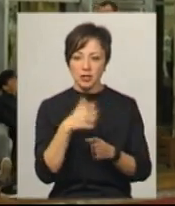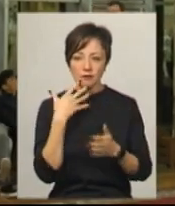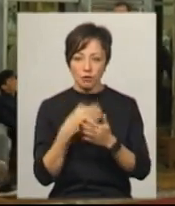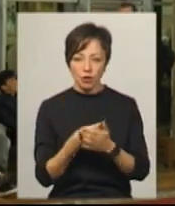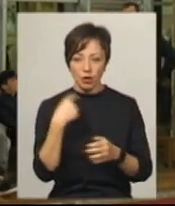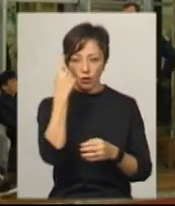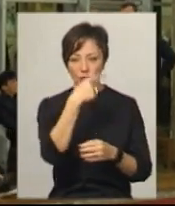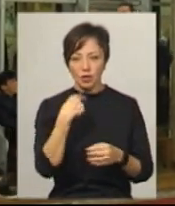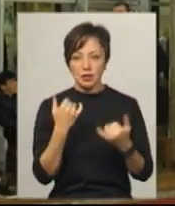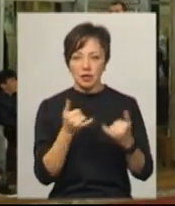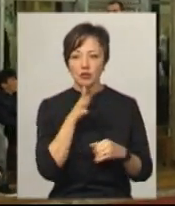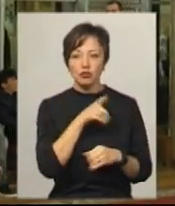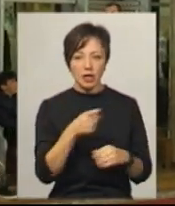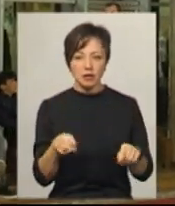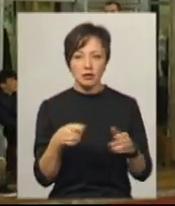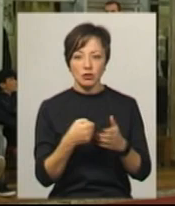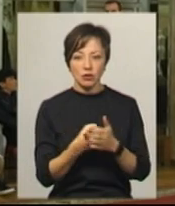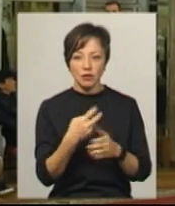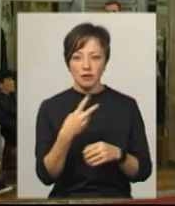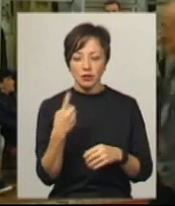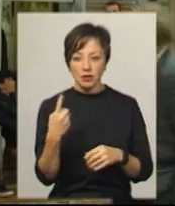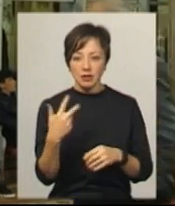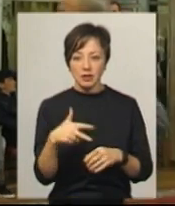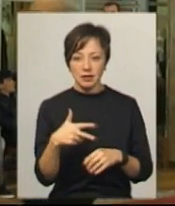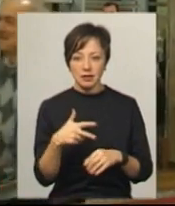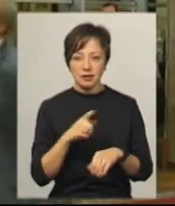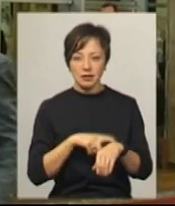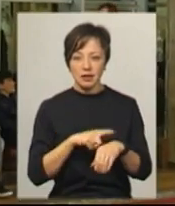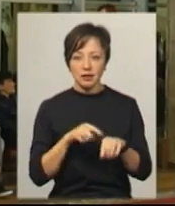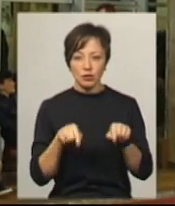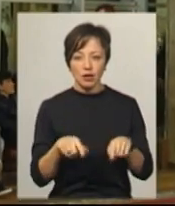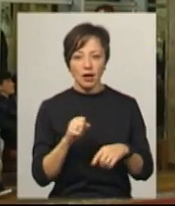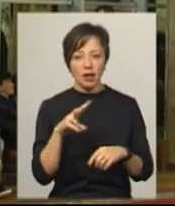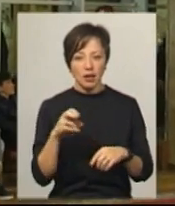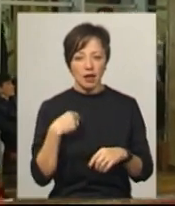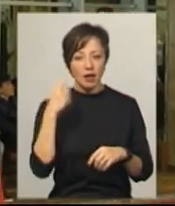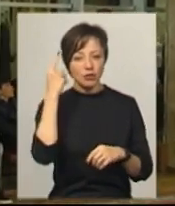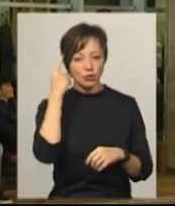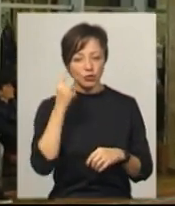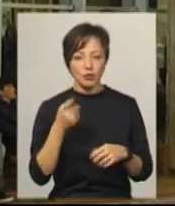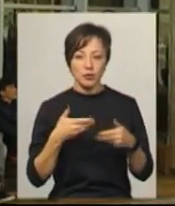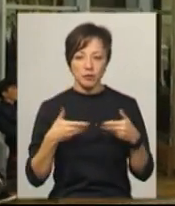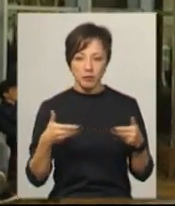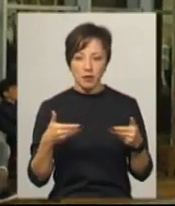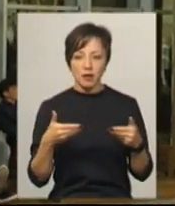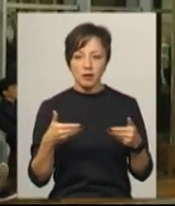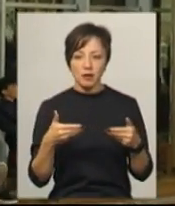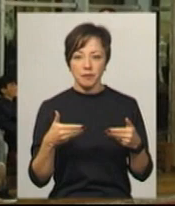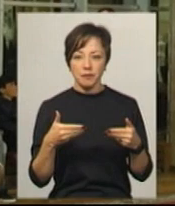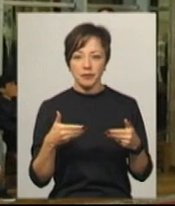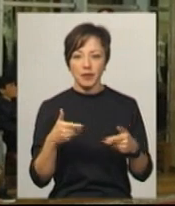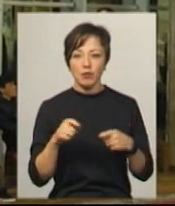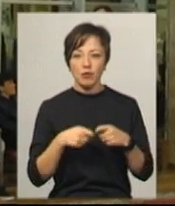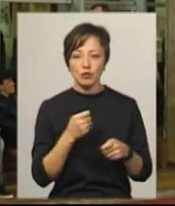У нас хоч і час, зараз до 21.30, десь ми тут, але я думаю, ми порушимо